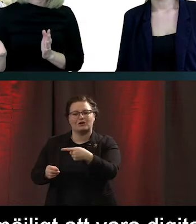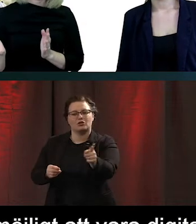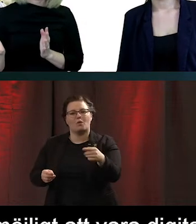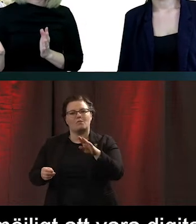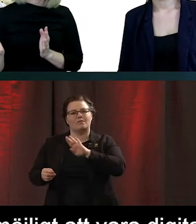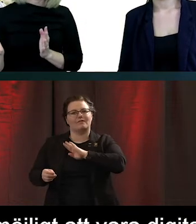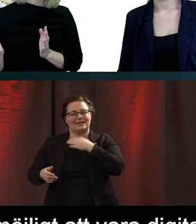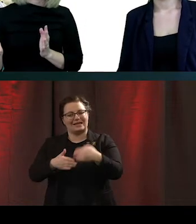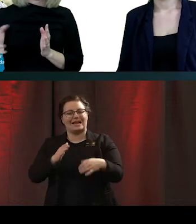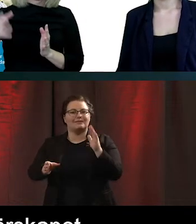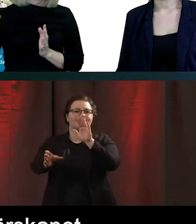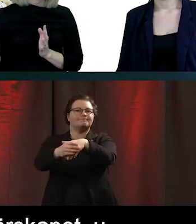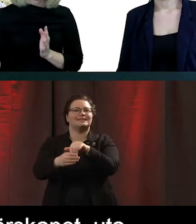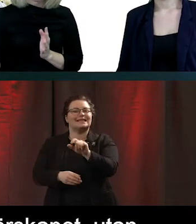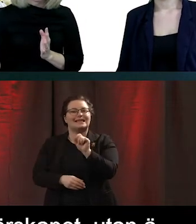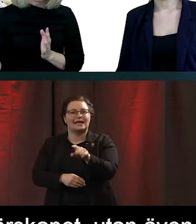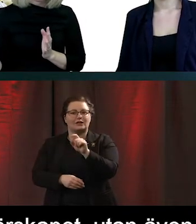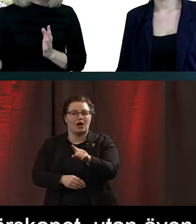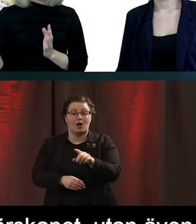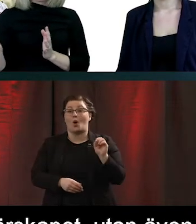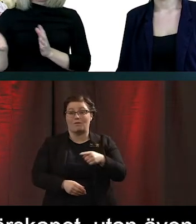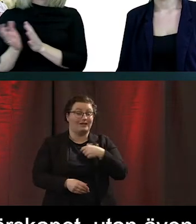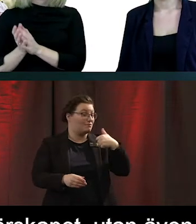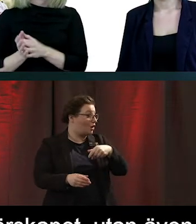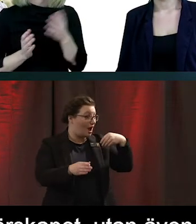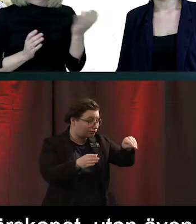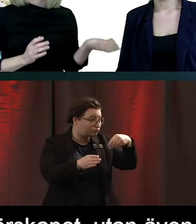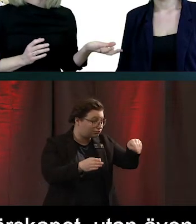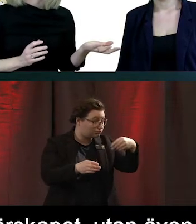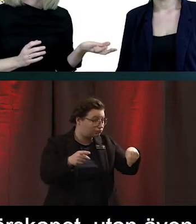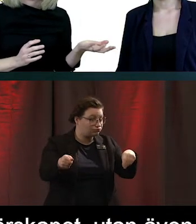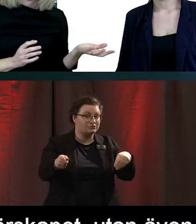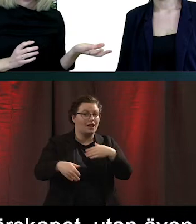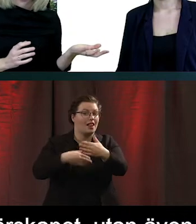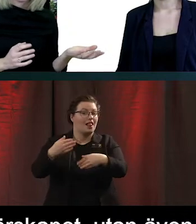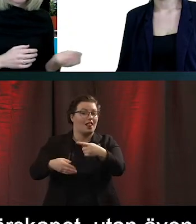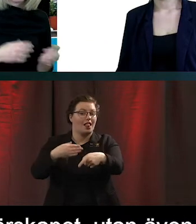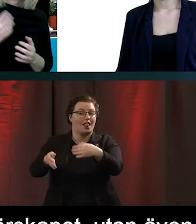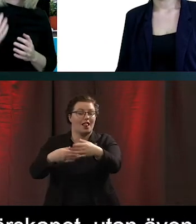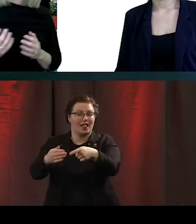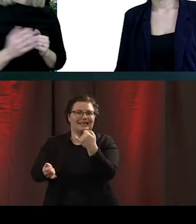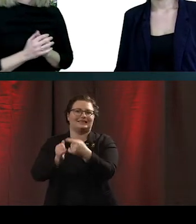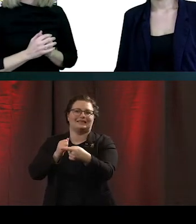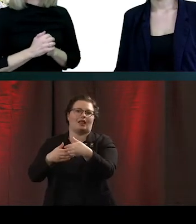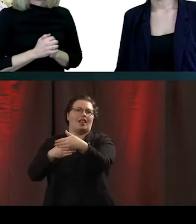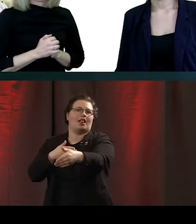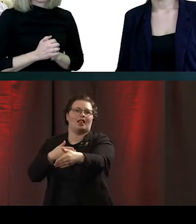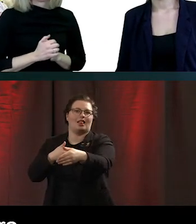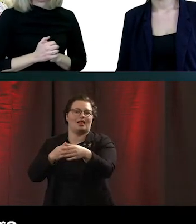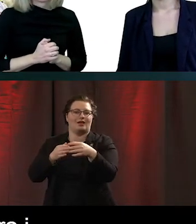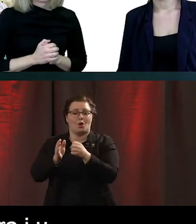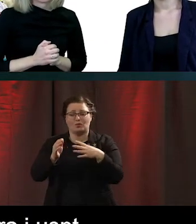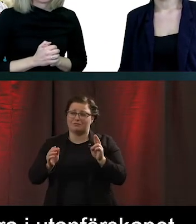i det digitala innanförskapet. För satsar vi inte på dem, då kommer de vara i ett digital utanförskap imorgon. För utvecklingen går